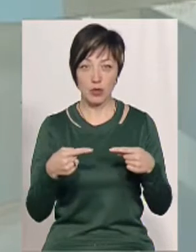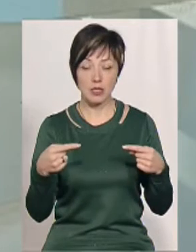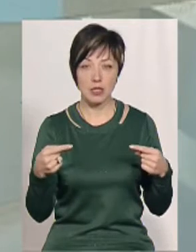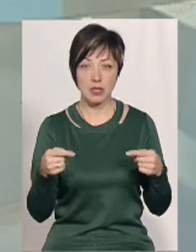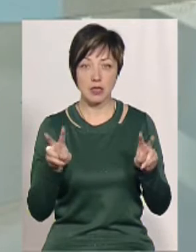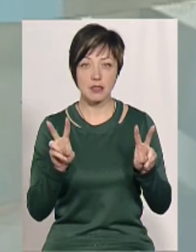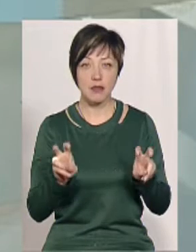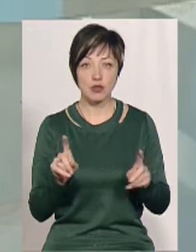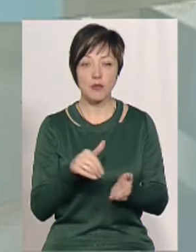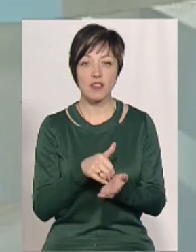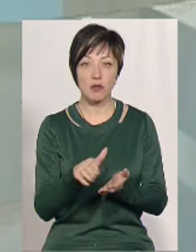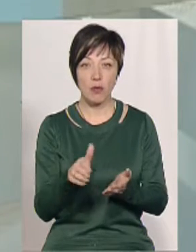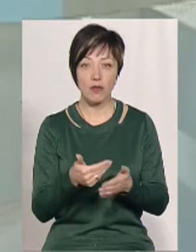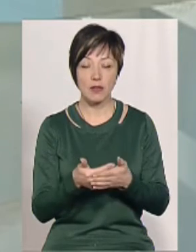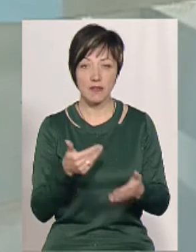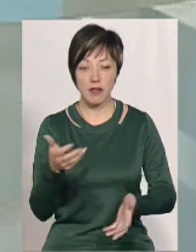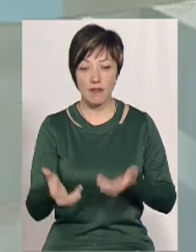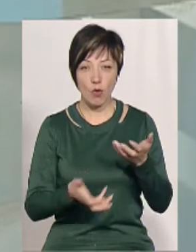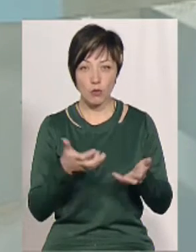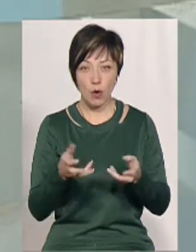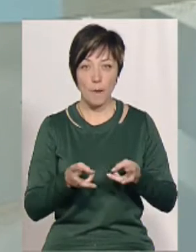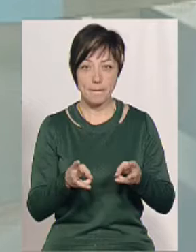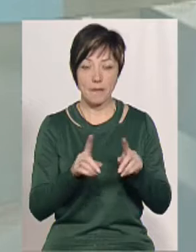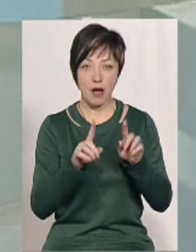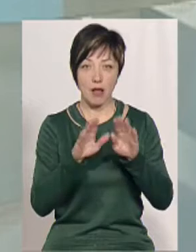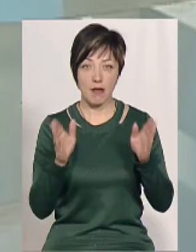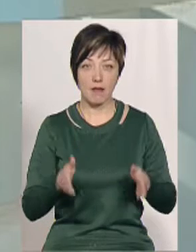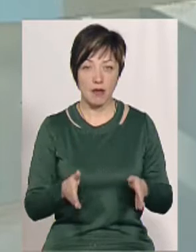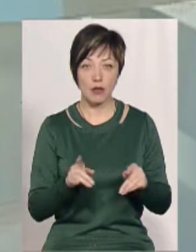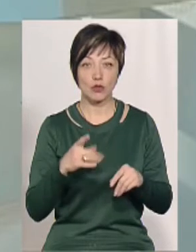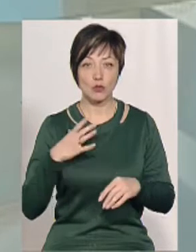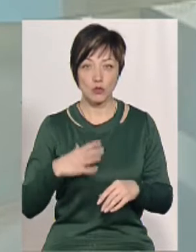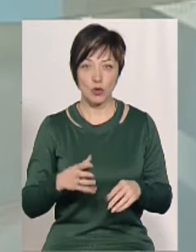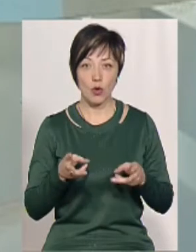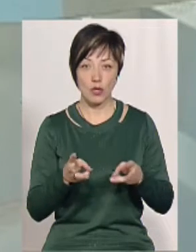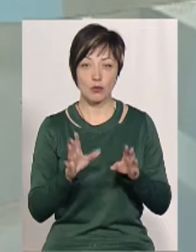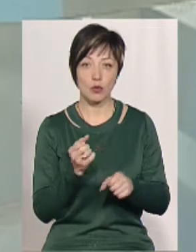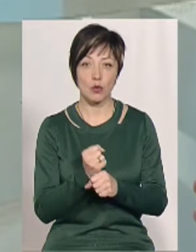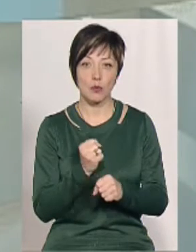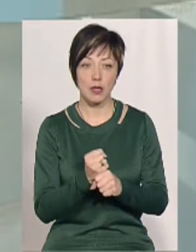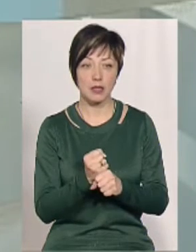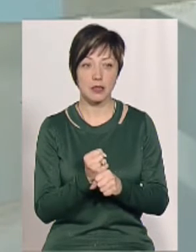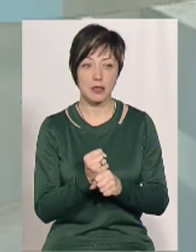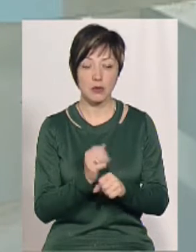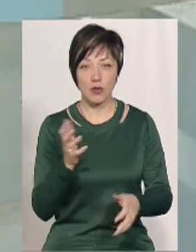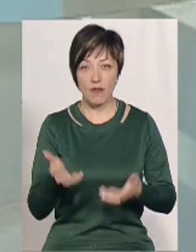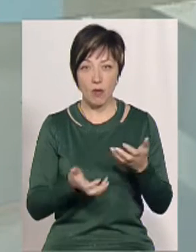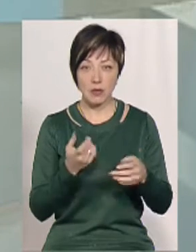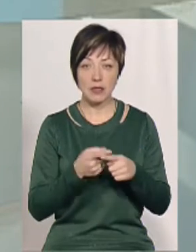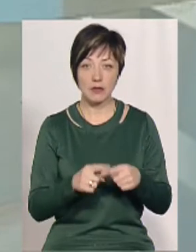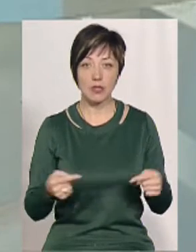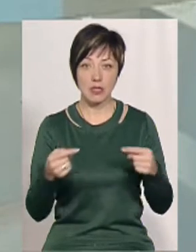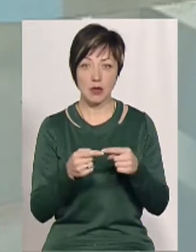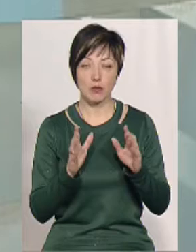називають, щоби відмовитись від викупного палива. Що тоді змушені котельні будуть робити, якщо буде викупне, вони